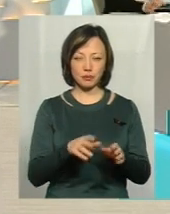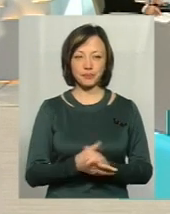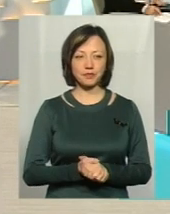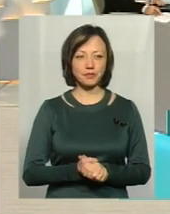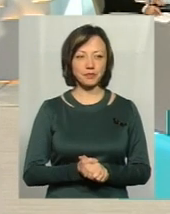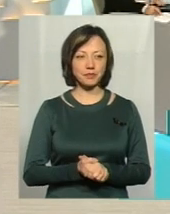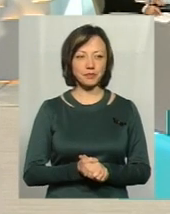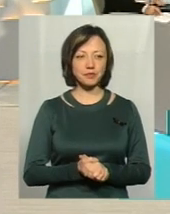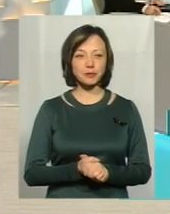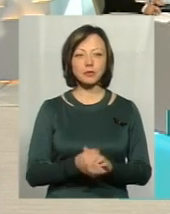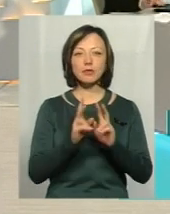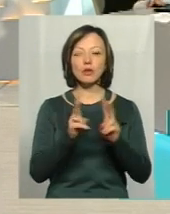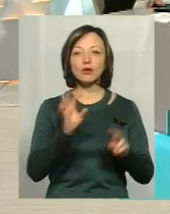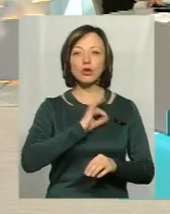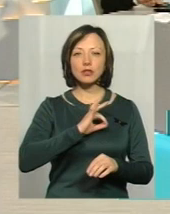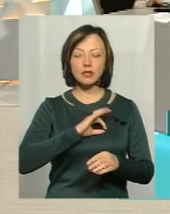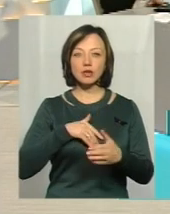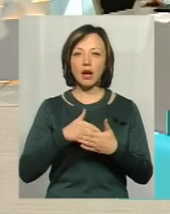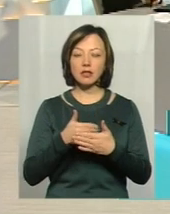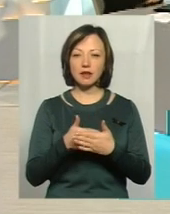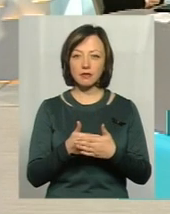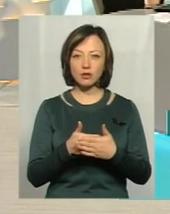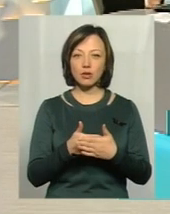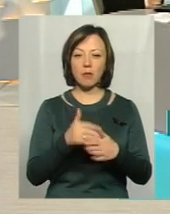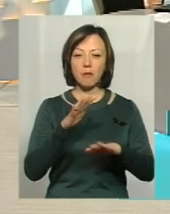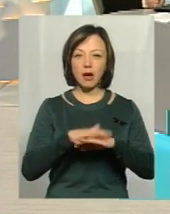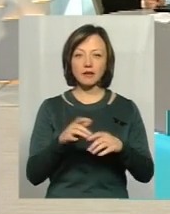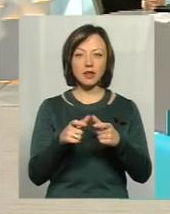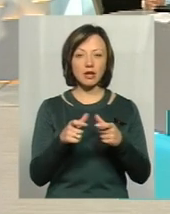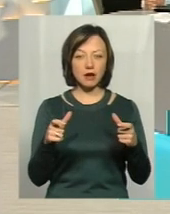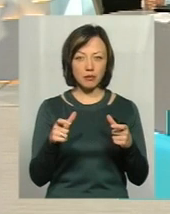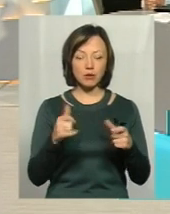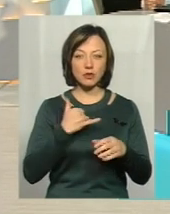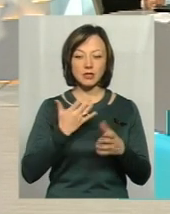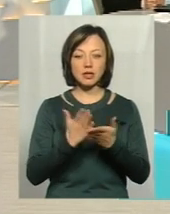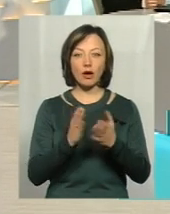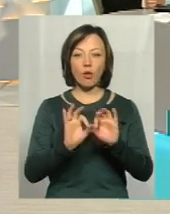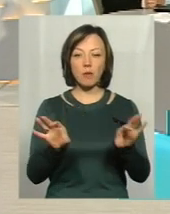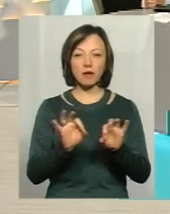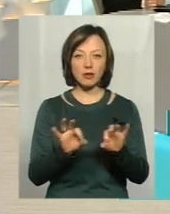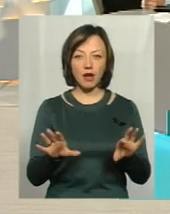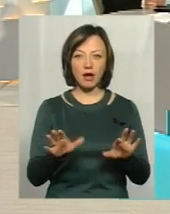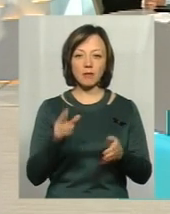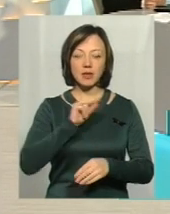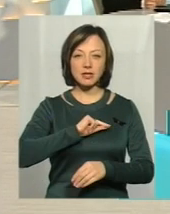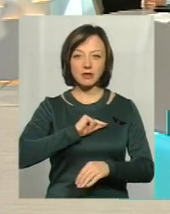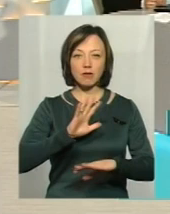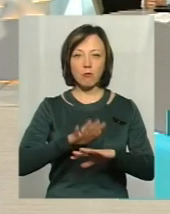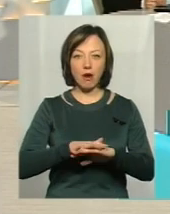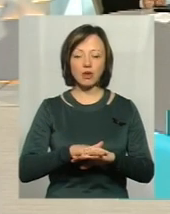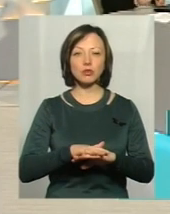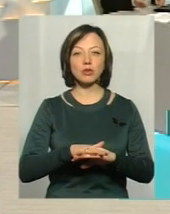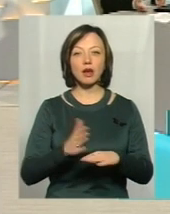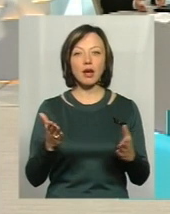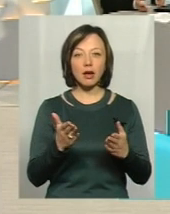пані Інно. Я для тих, хто користується активно банківськими картками, в нас є коментар від працівників банку, які